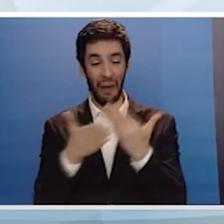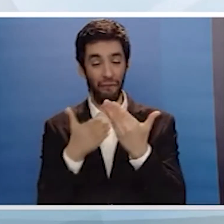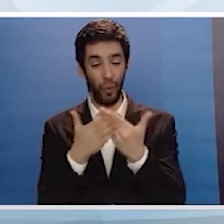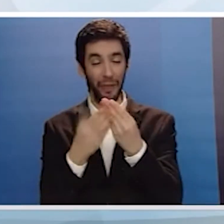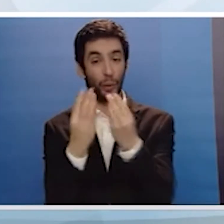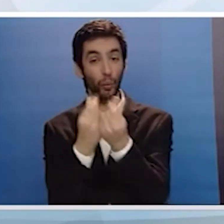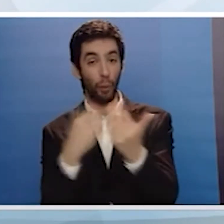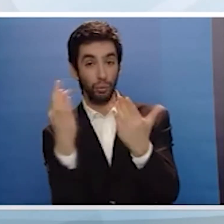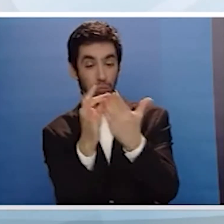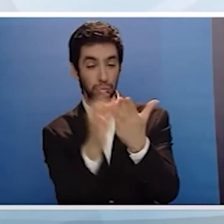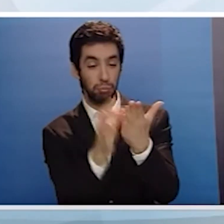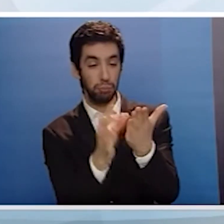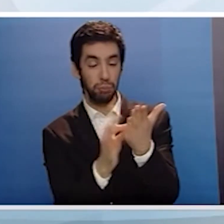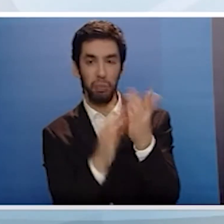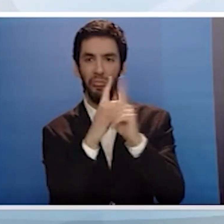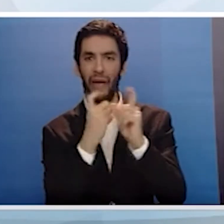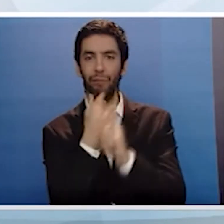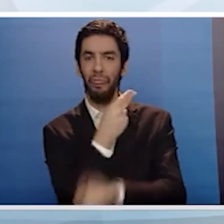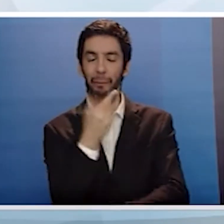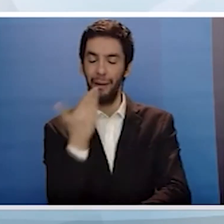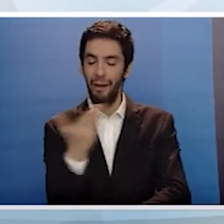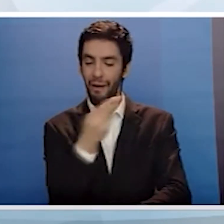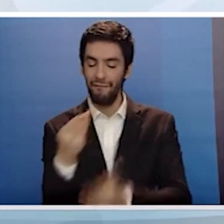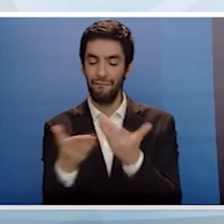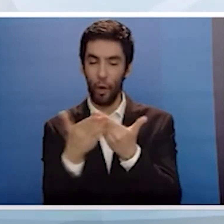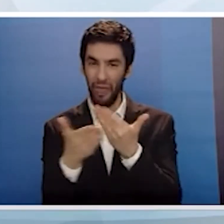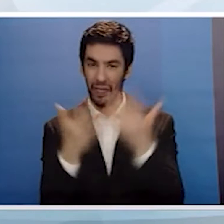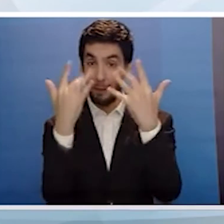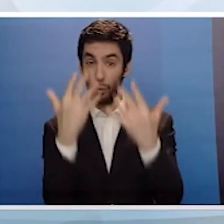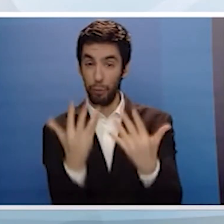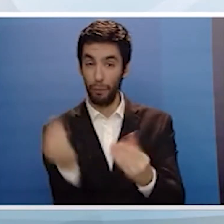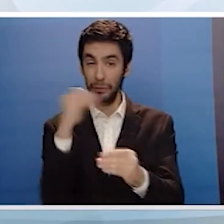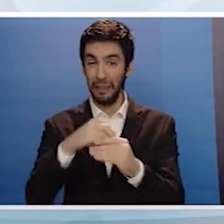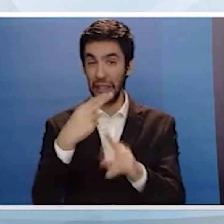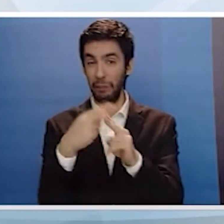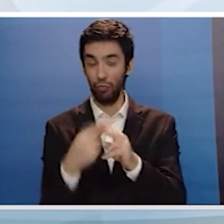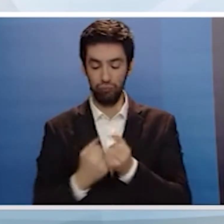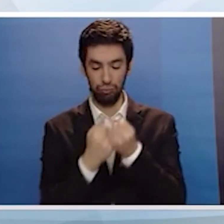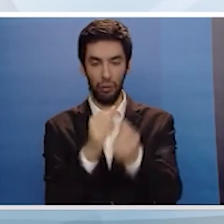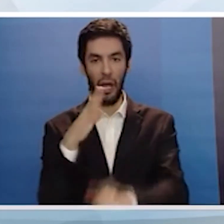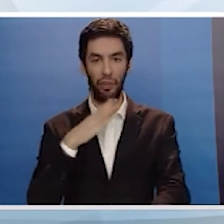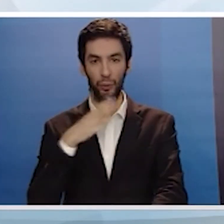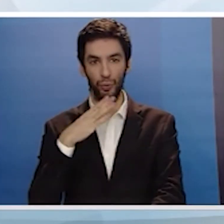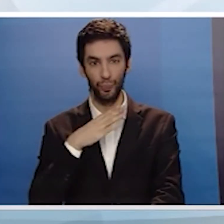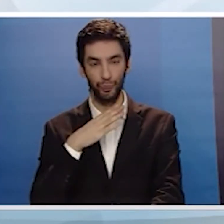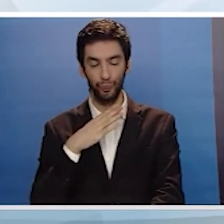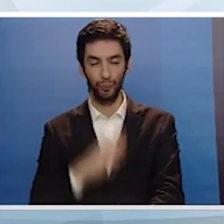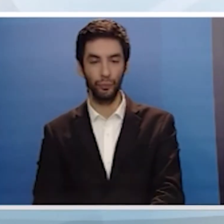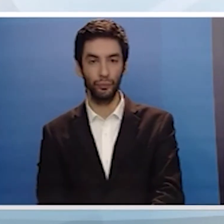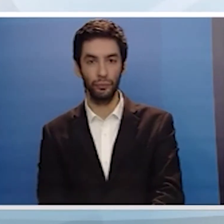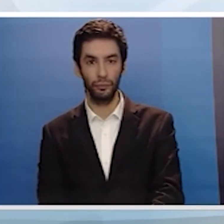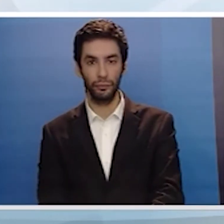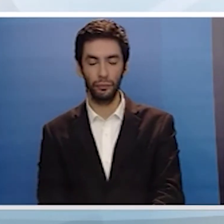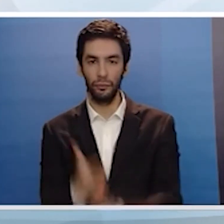πληθυσμού ώστε ο προπολογισμός να γίνει πιο ανθρωποκεντρικός και να αναθεωρήσουμε την αρχική μας απόφαση Από την